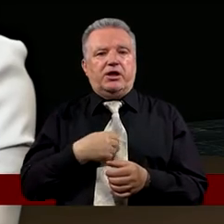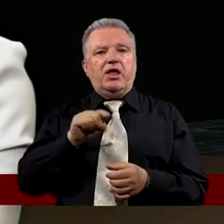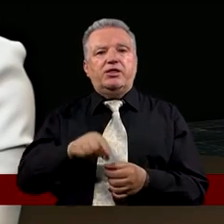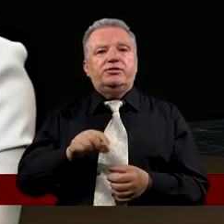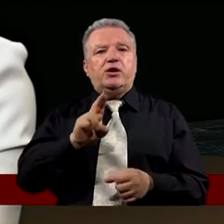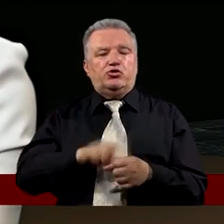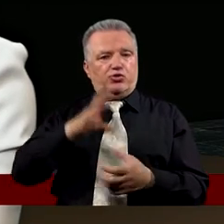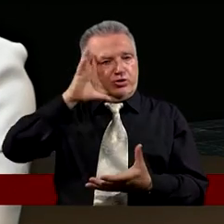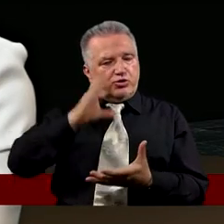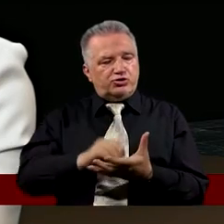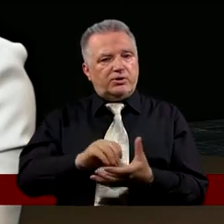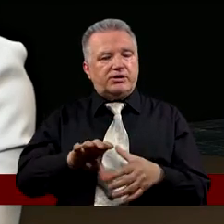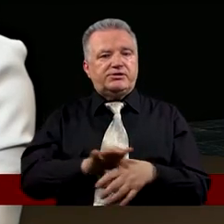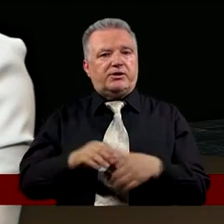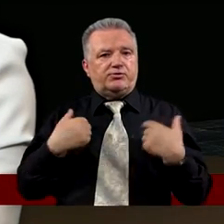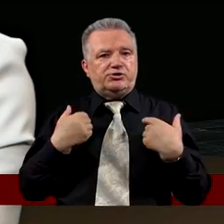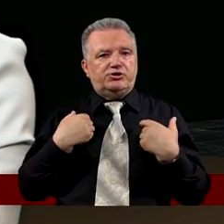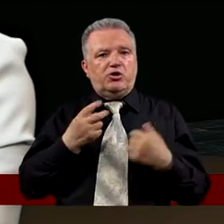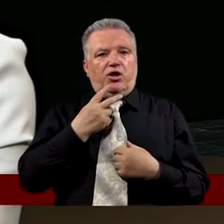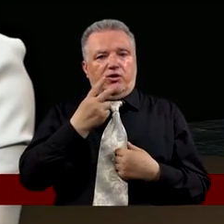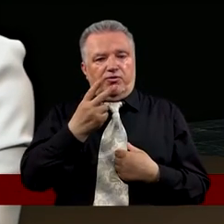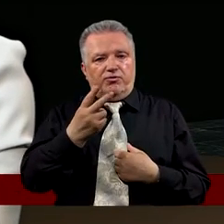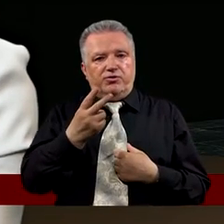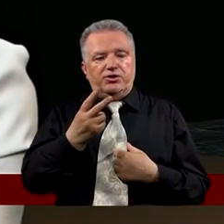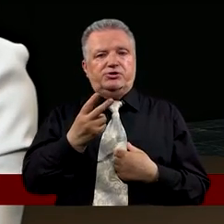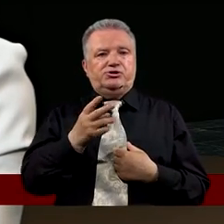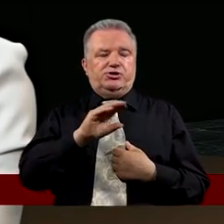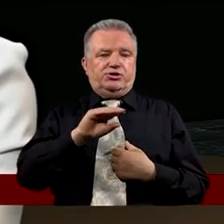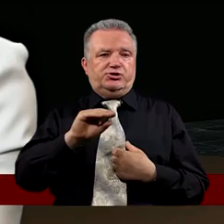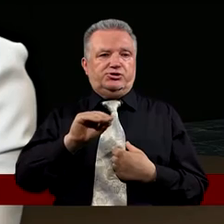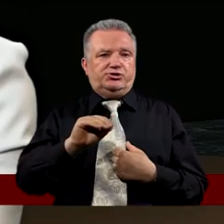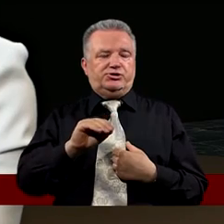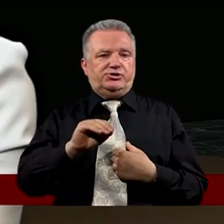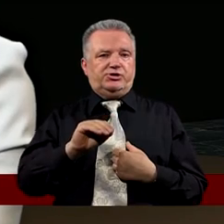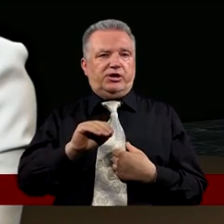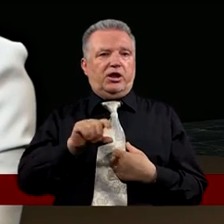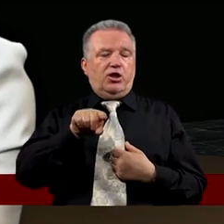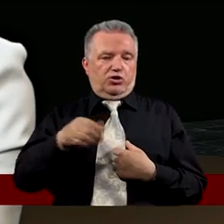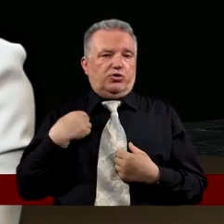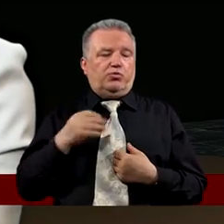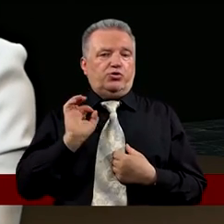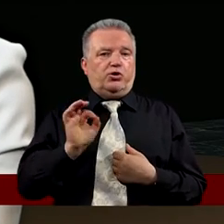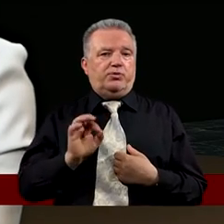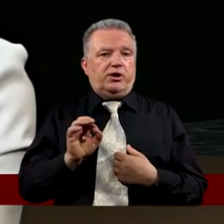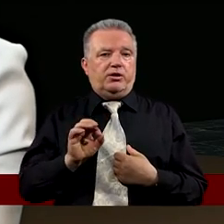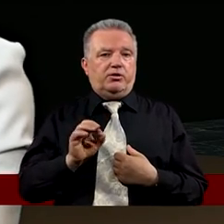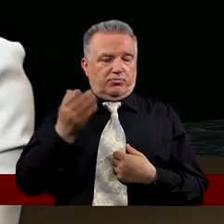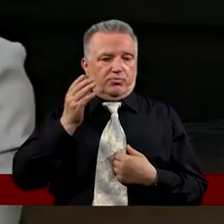I doświadcza tego w swoim życiu To widzi z perspektywy czasu Że było to właściwe